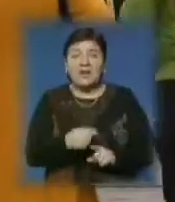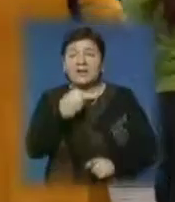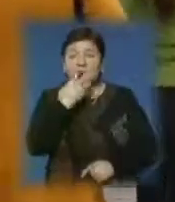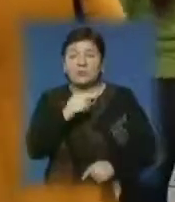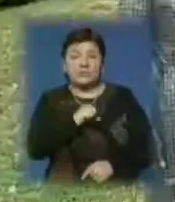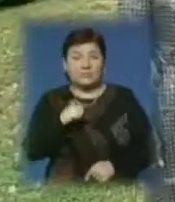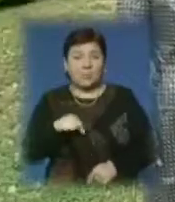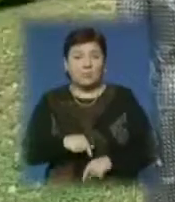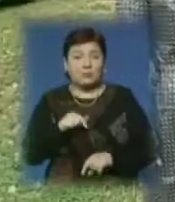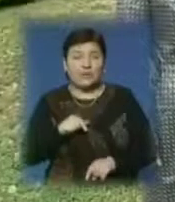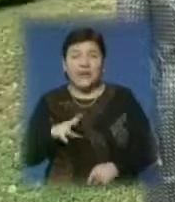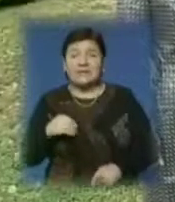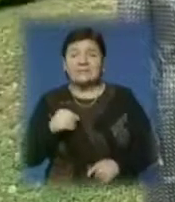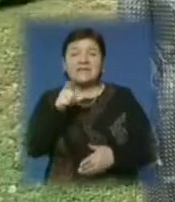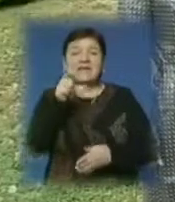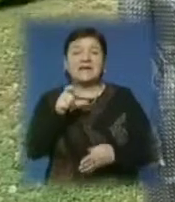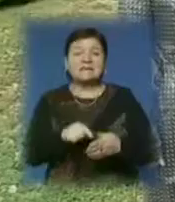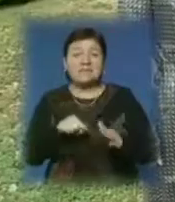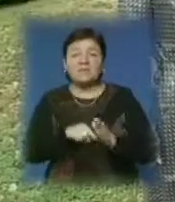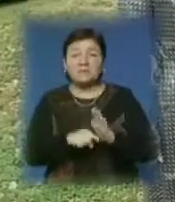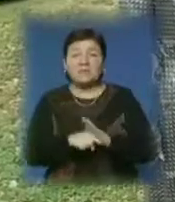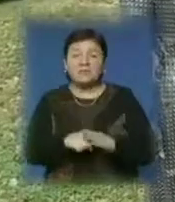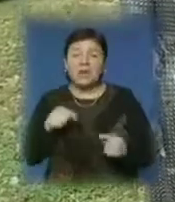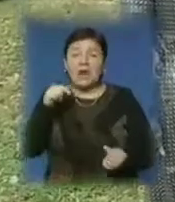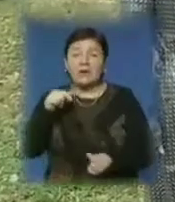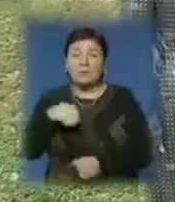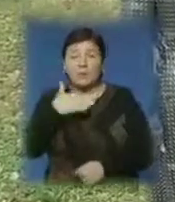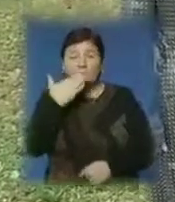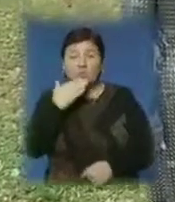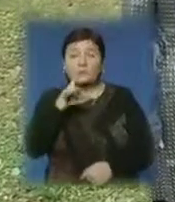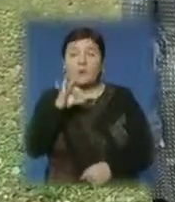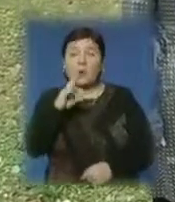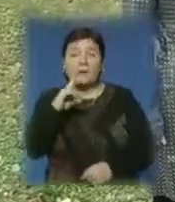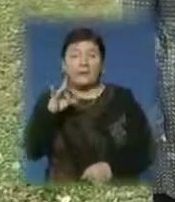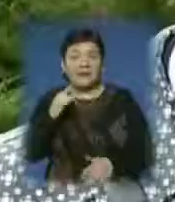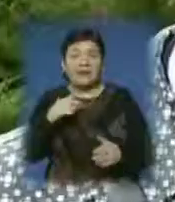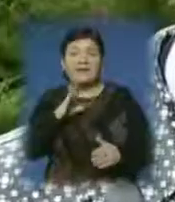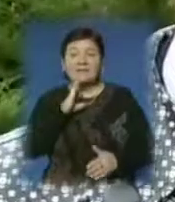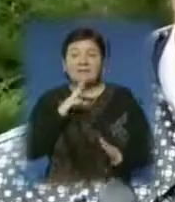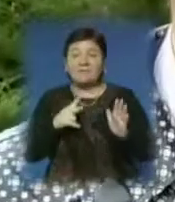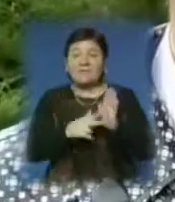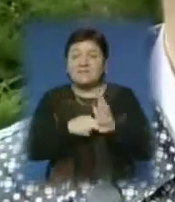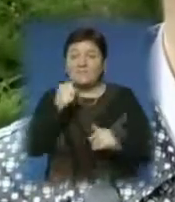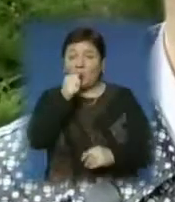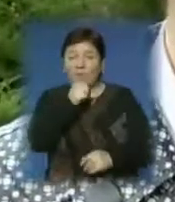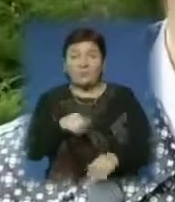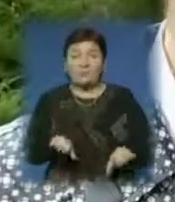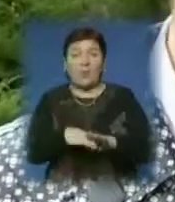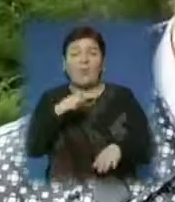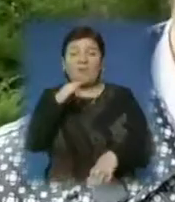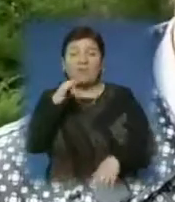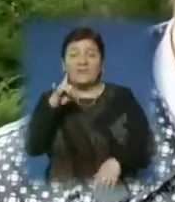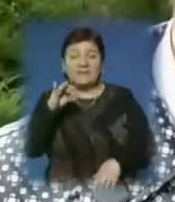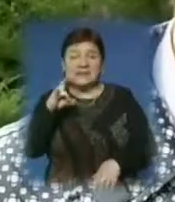самопочуття. Свій рецепт зовнішньої та внутрішньої гармонії має ужгородка Олена. Дівчина вісім років присвятила себе силовому фітнесу.